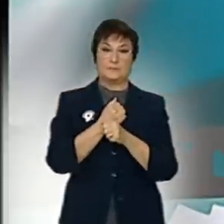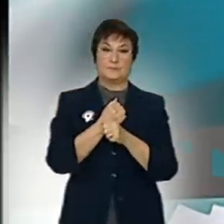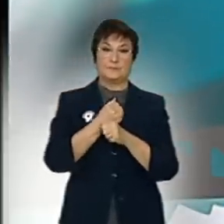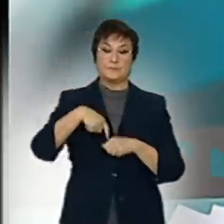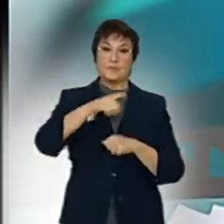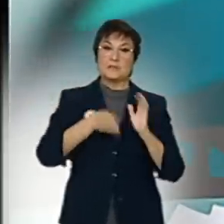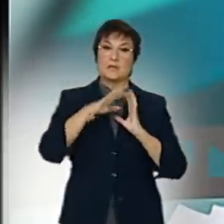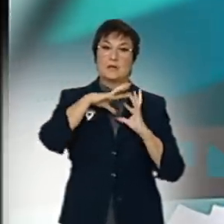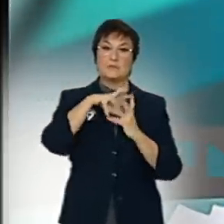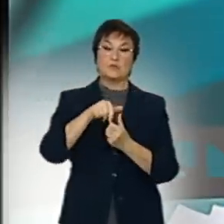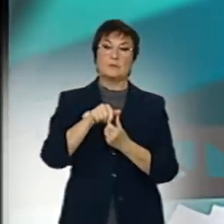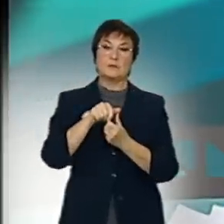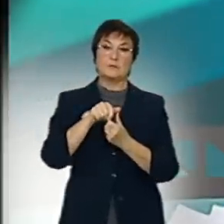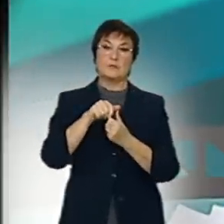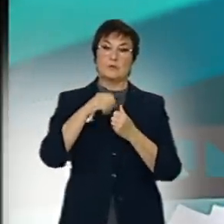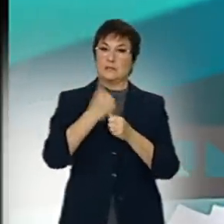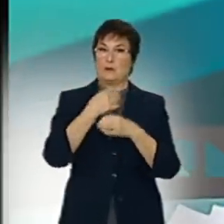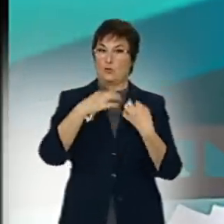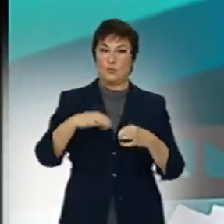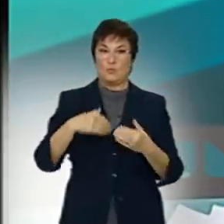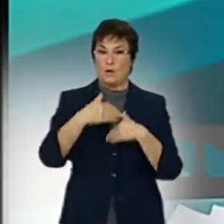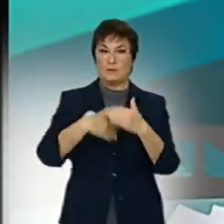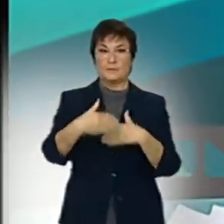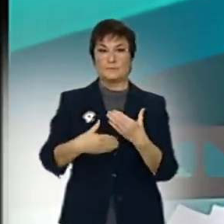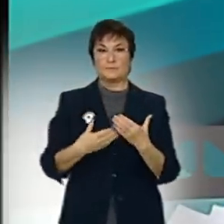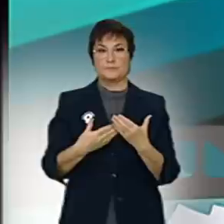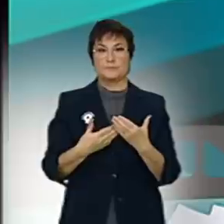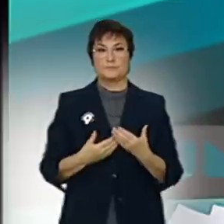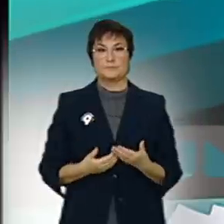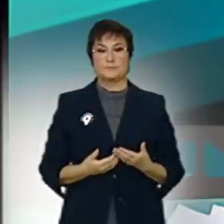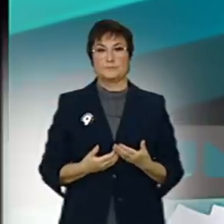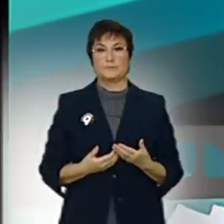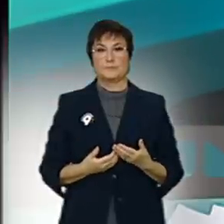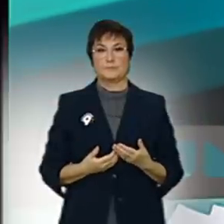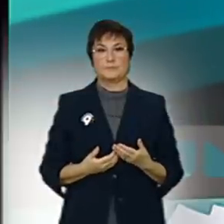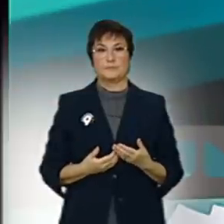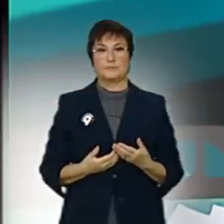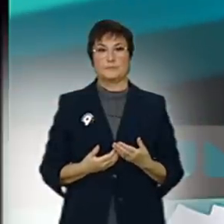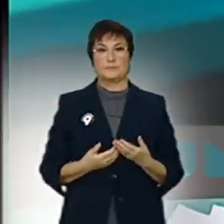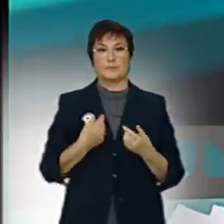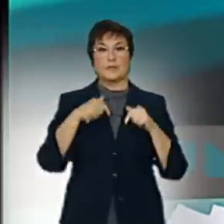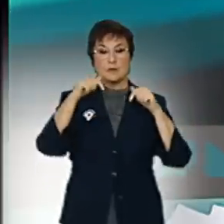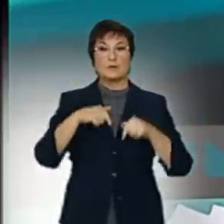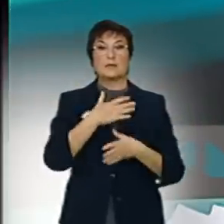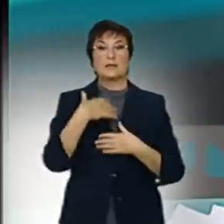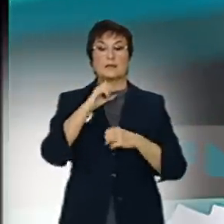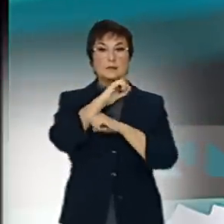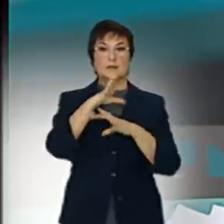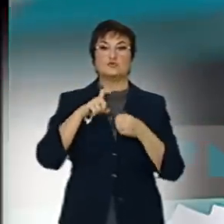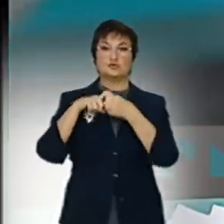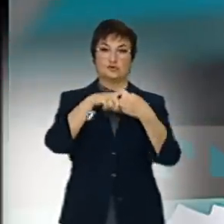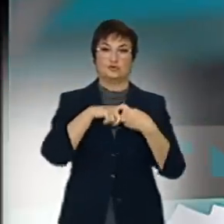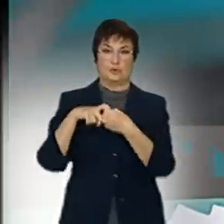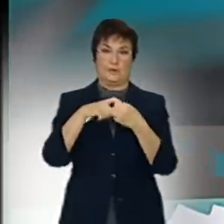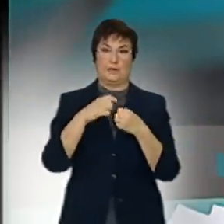'informatiu i esteu fent tot el que normalment feu, saps que jo me vaig quedar a ir, i bueno, jo avui volia també solidaritzar-me en tots els